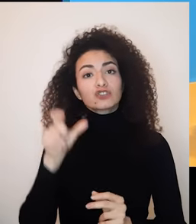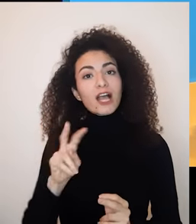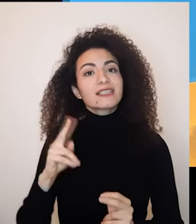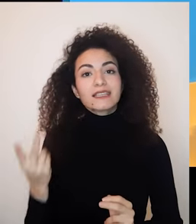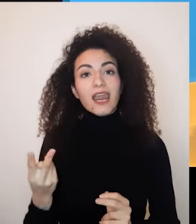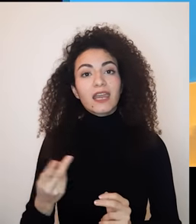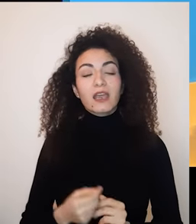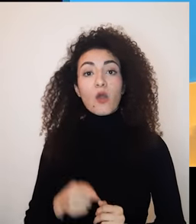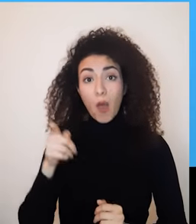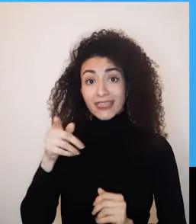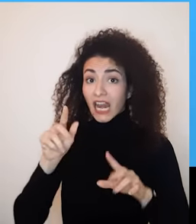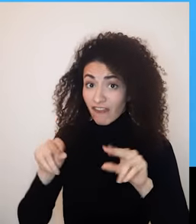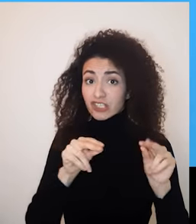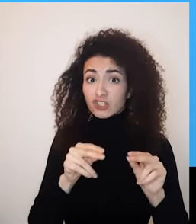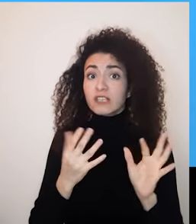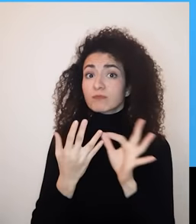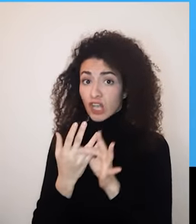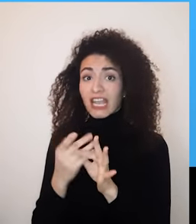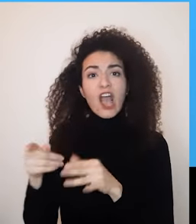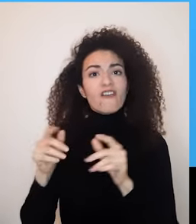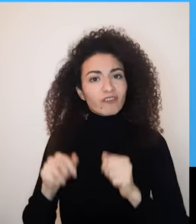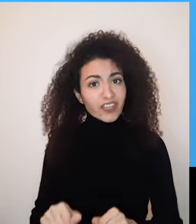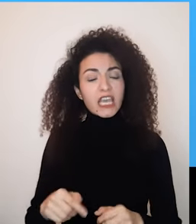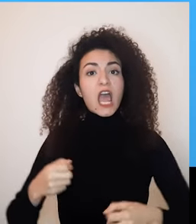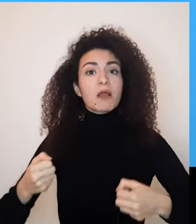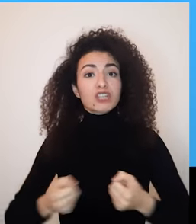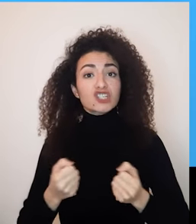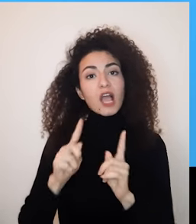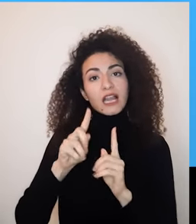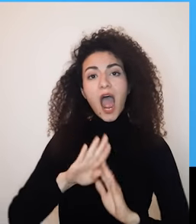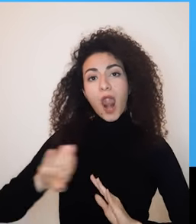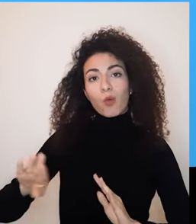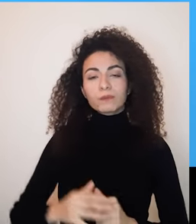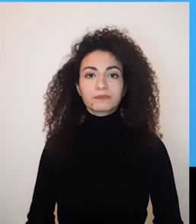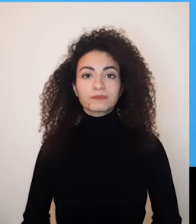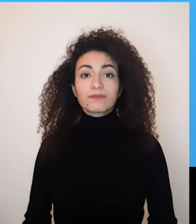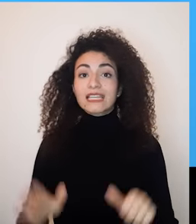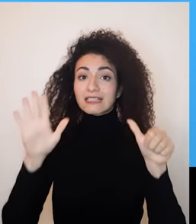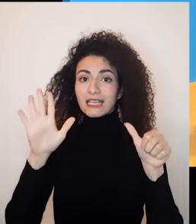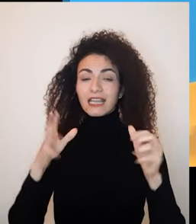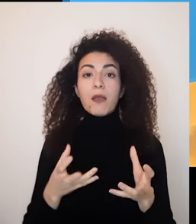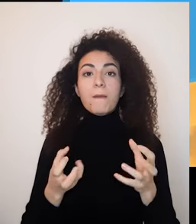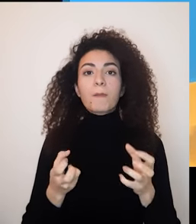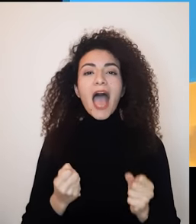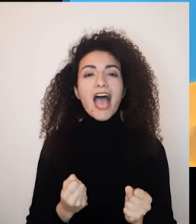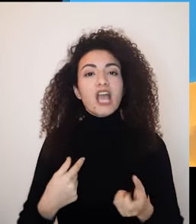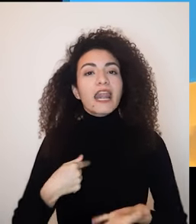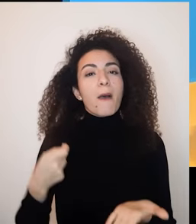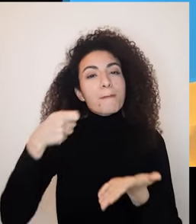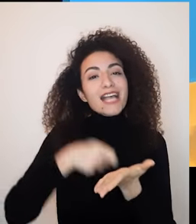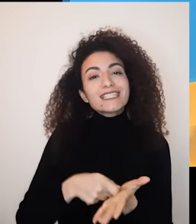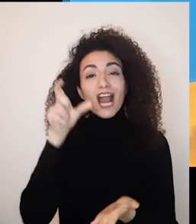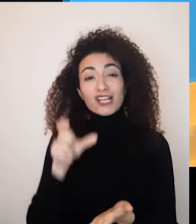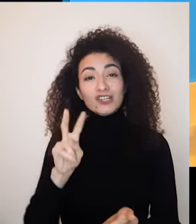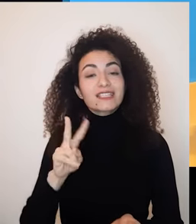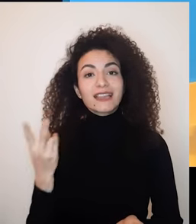أشياء لن تتشاركها مع الآخر وأشياء لن تتشاركها معي ولابد من التوازن بين هتين الخصوصيتين ستة الحاجة